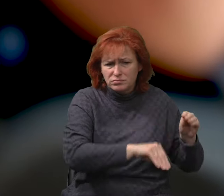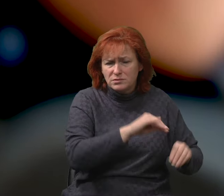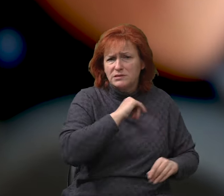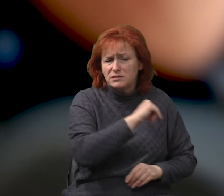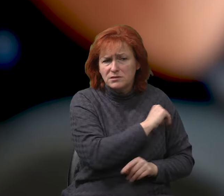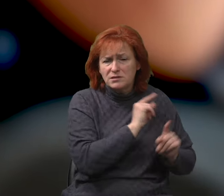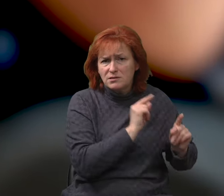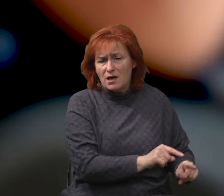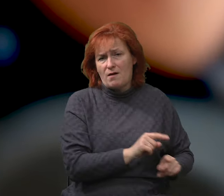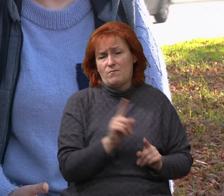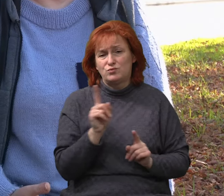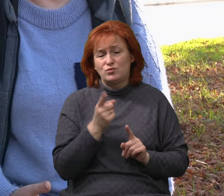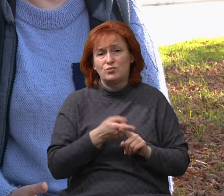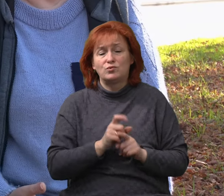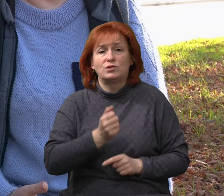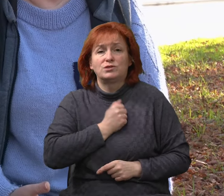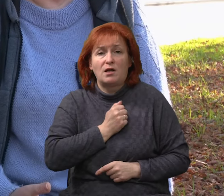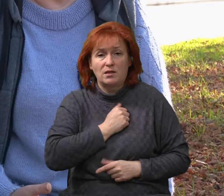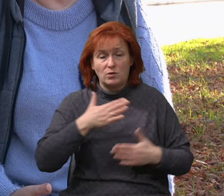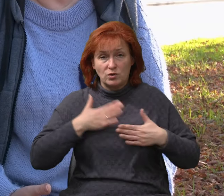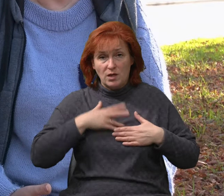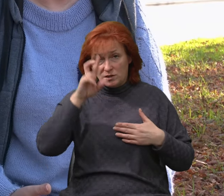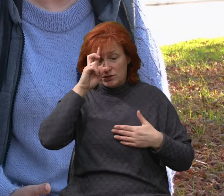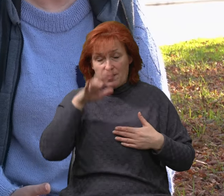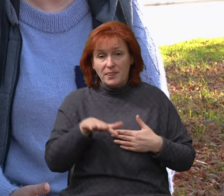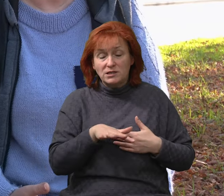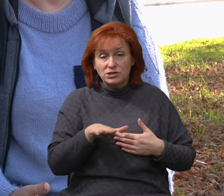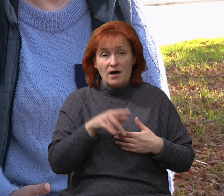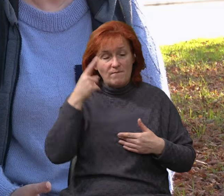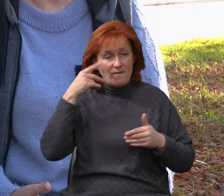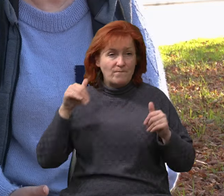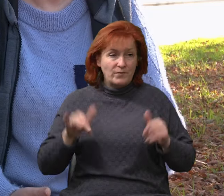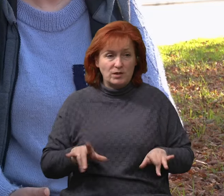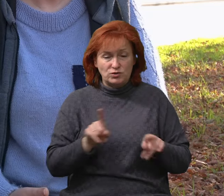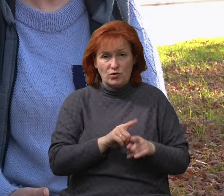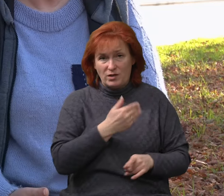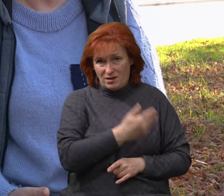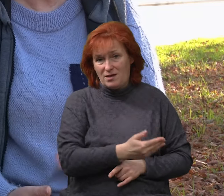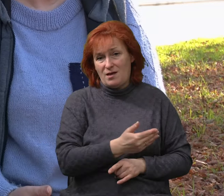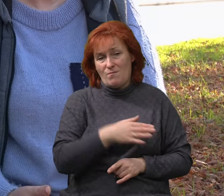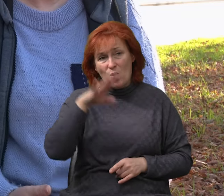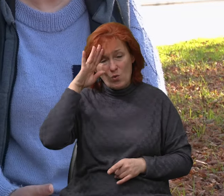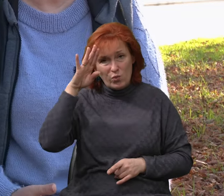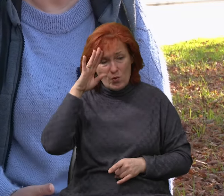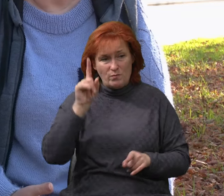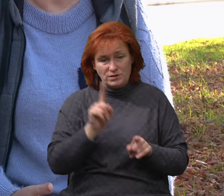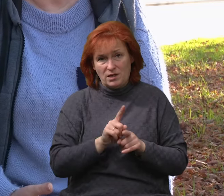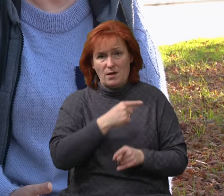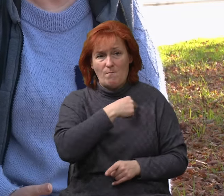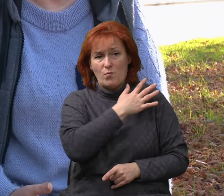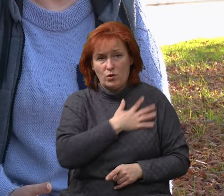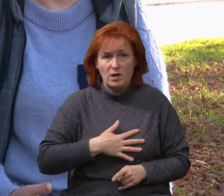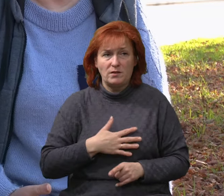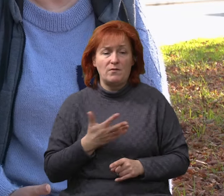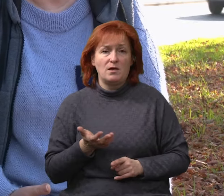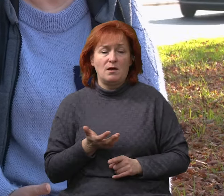під силою, він все робить. Дуже шкода, що наша держава вирішила, що таким хлопцем з такими пораненнями